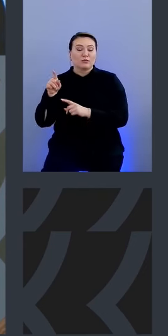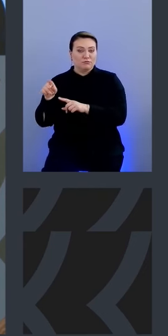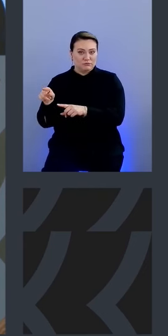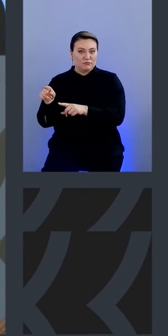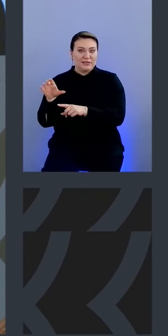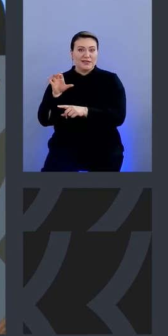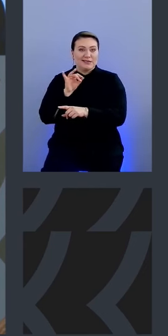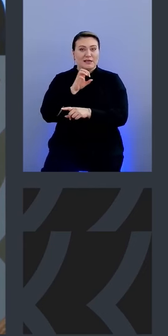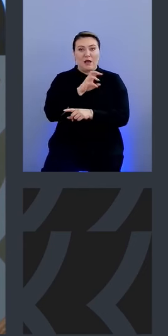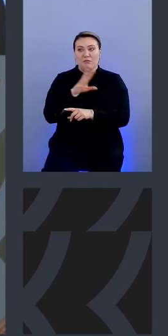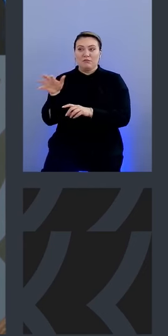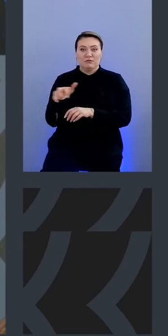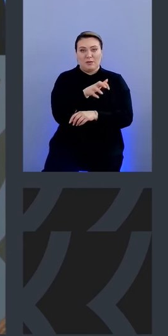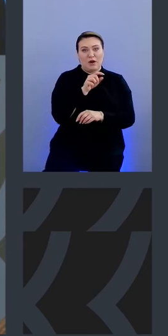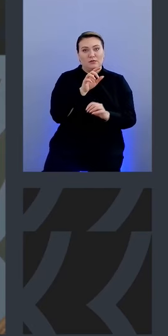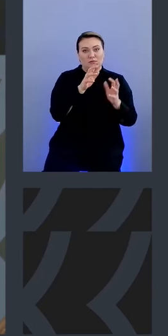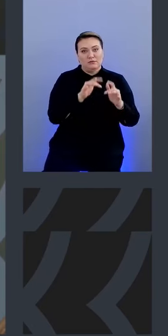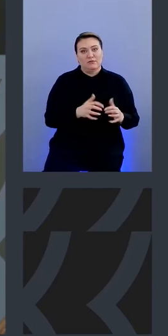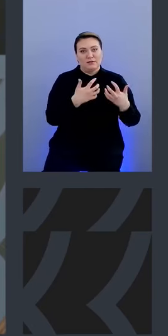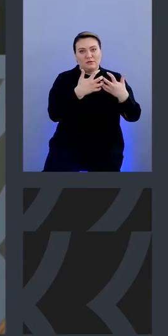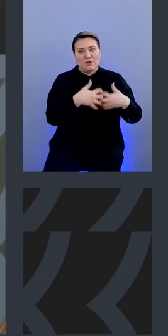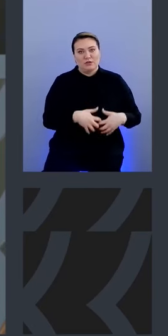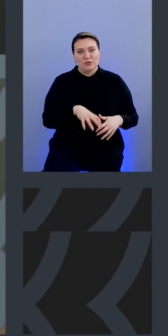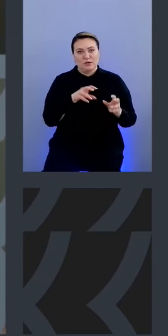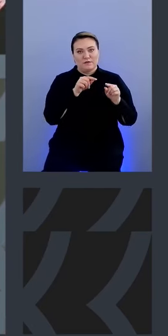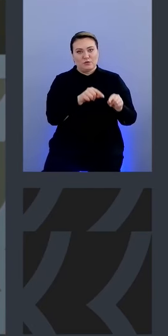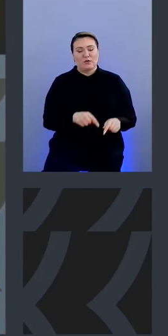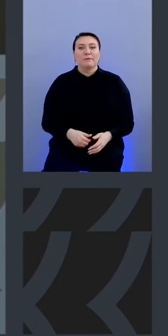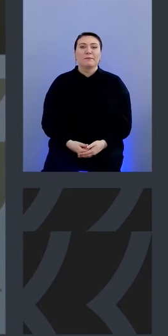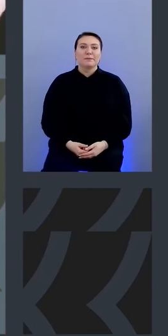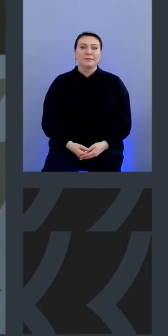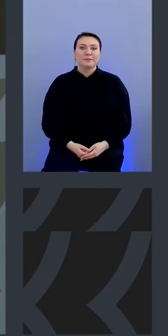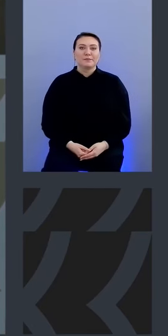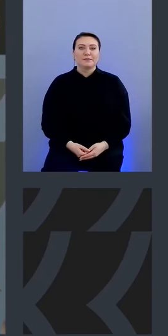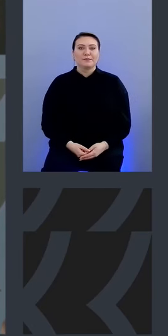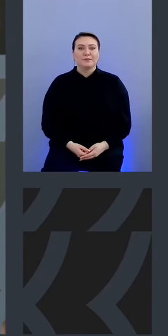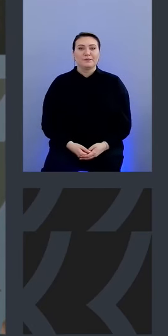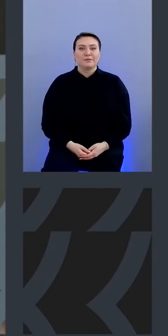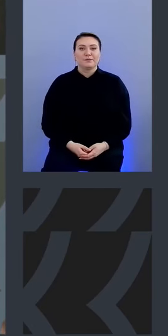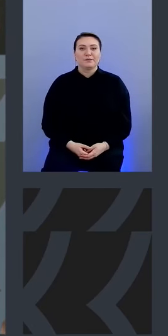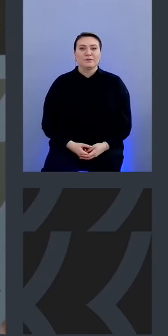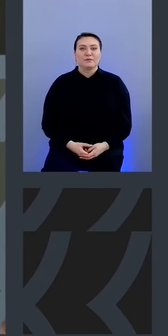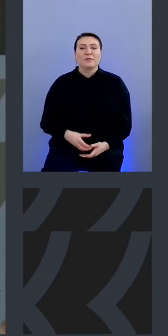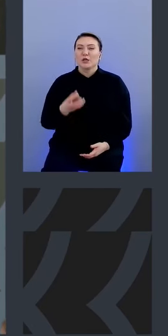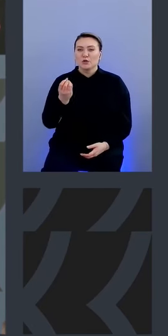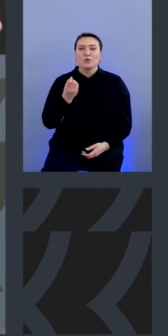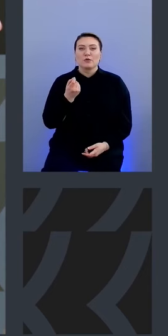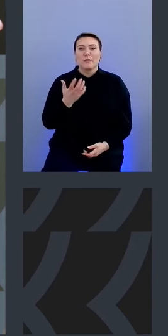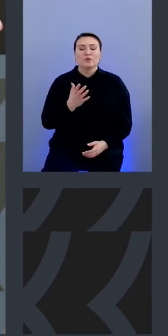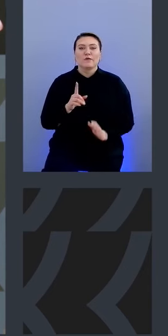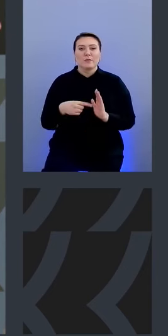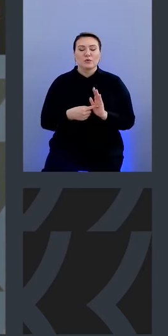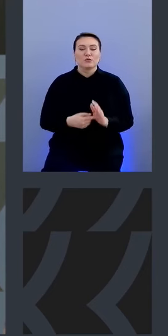съем забирает себе и там же анализирует спасибо и еще один буквально небольшой вопрос